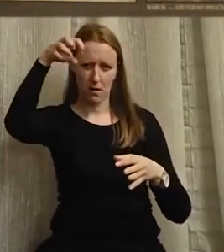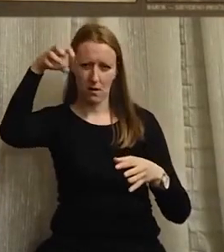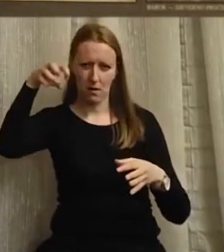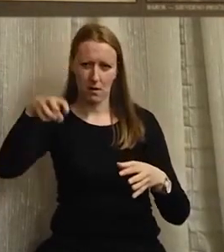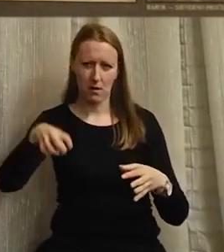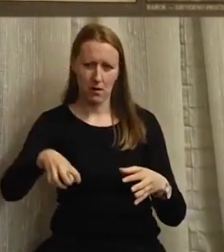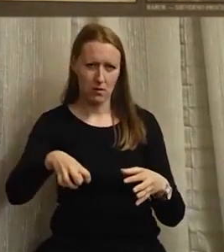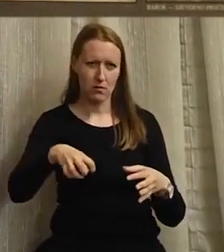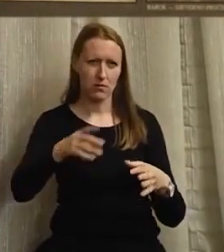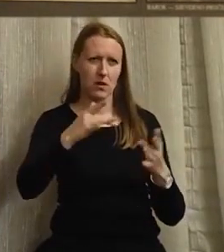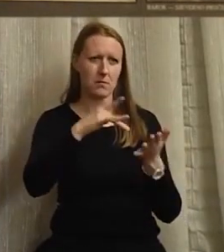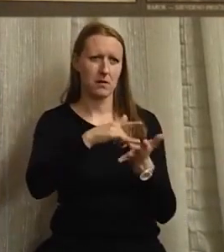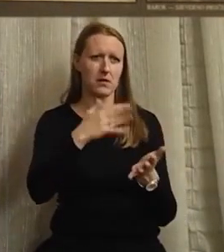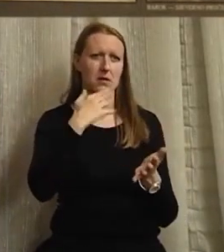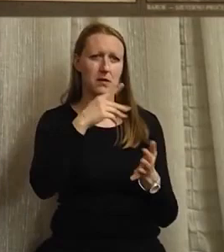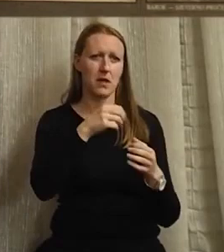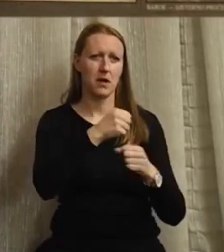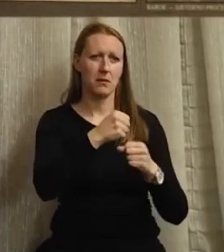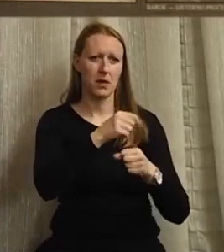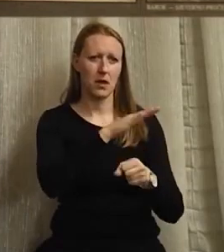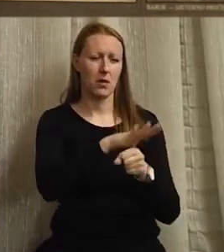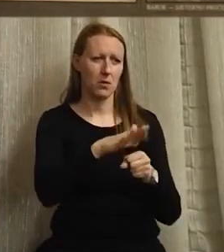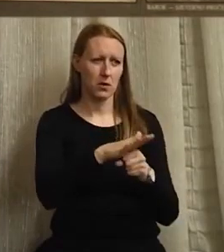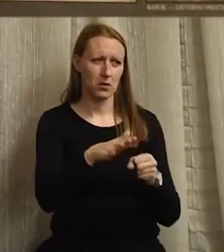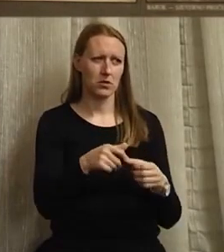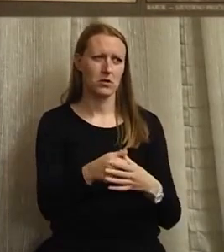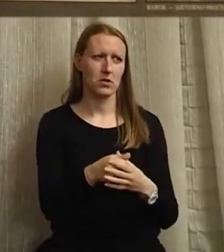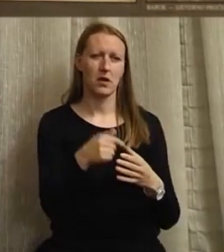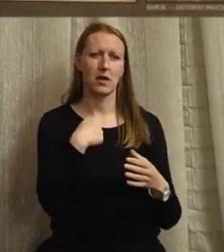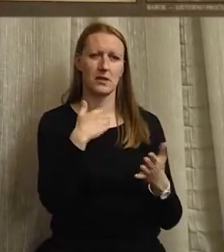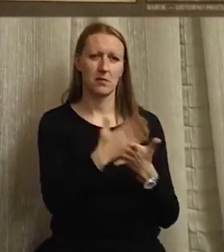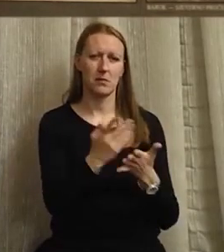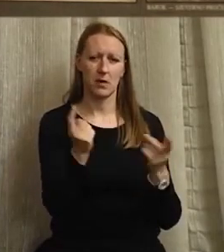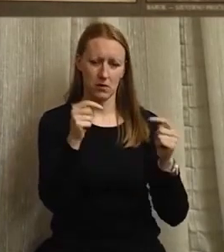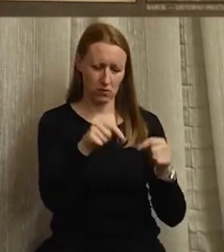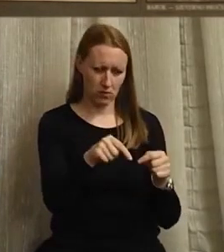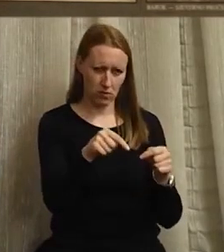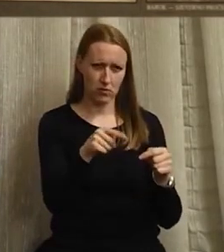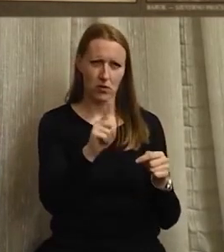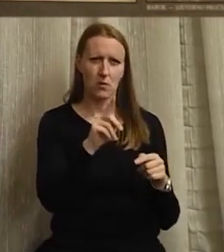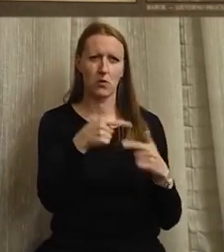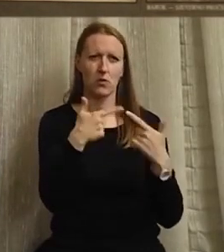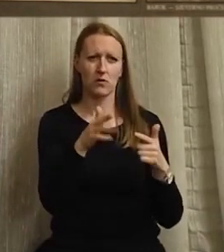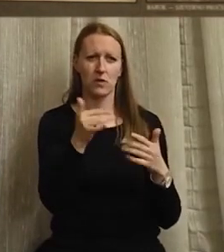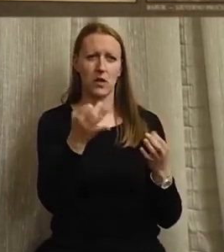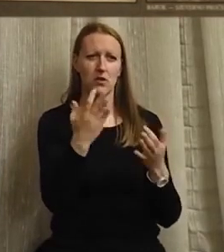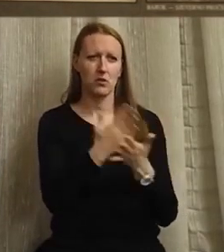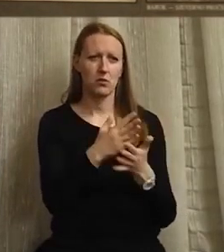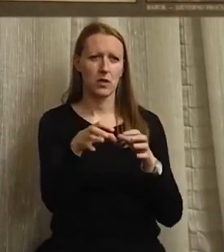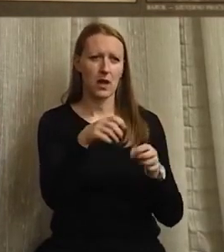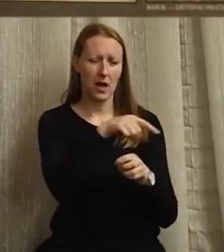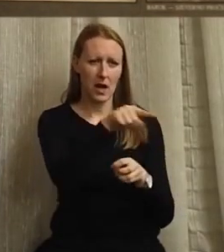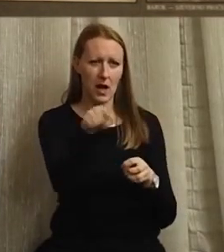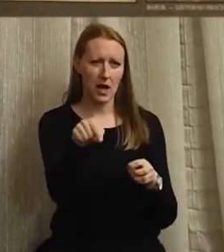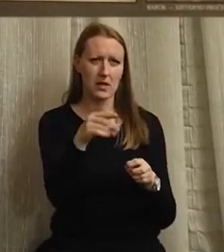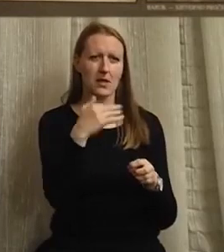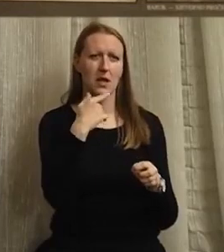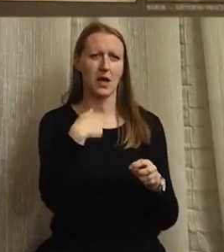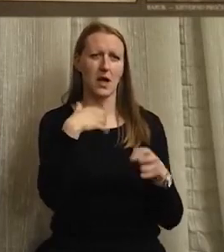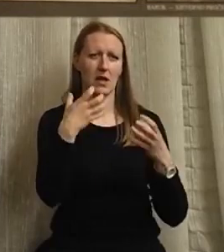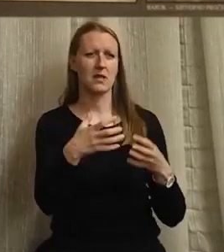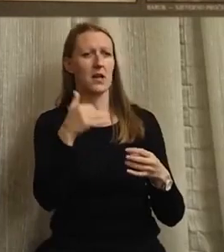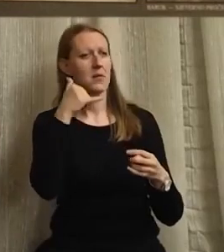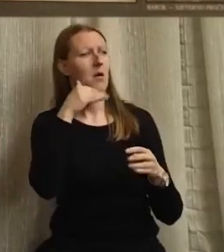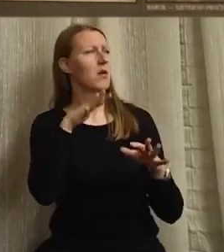na poziciju gdje se ta mina uništila. Dakle, ja sam bio prisutan jer ne mogu dozvoliti da se nešto djelatnicima, a da ja